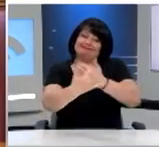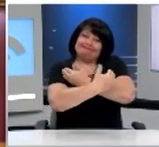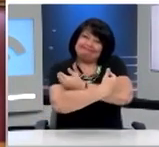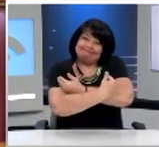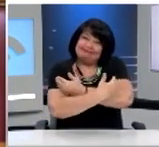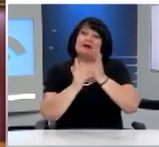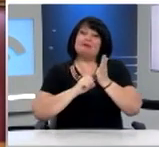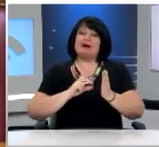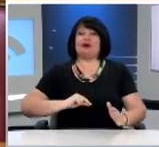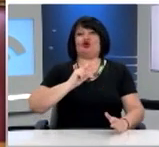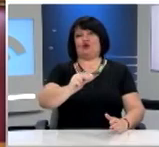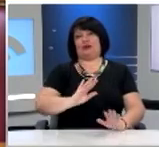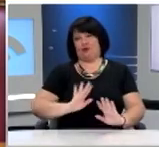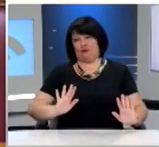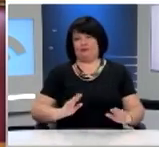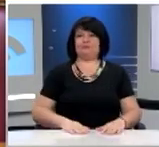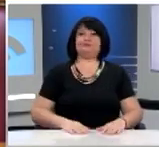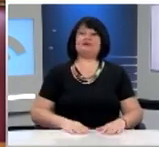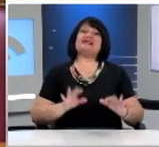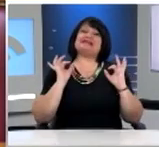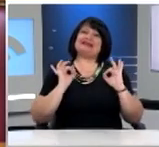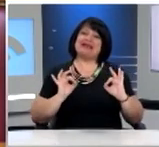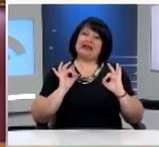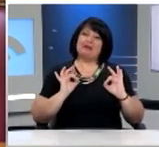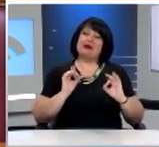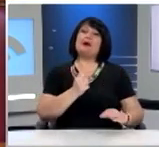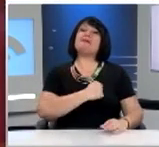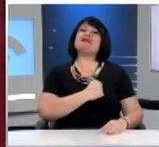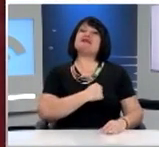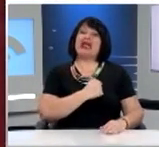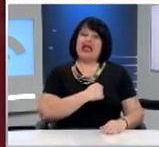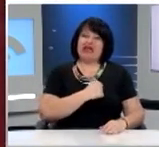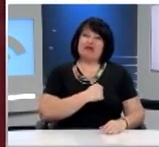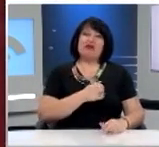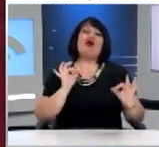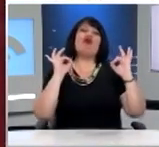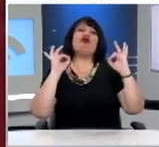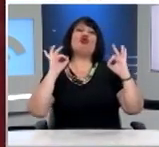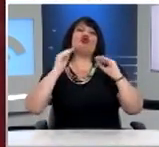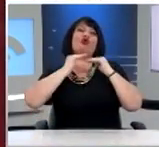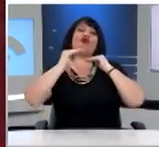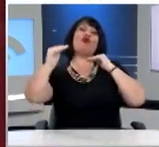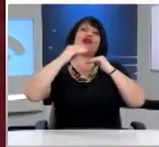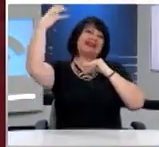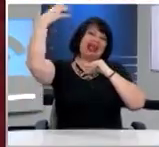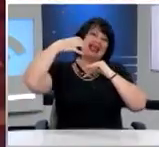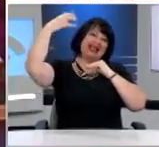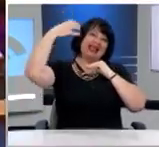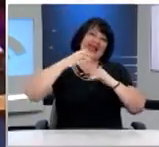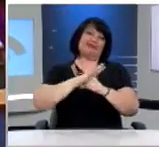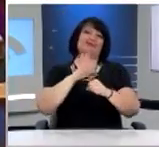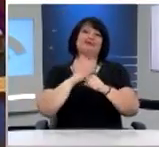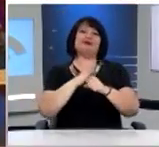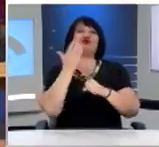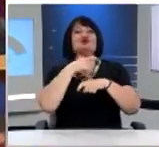λοιπόν καιρός να την αγκαλιάσουμε και εμείς. Πιο συγκεκριμένα, θεωρούμε πως η εγκατάσταση φωτοβολταϊκών συστημάτων είναι απαραίτητη για την ενεργειακή επάρκεια των σχολικών